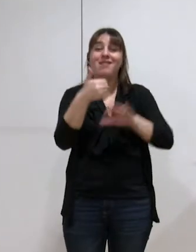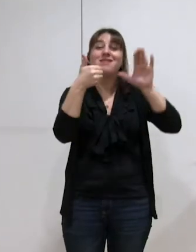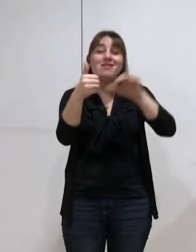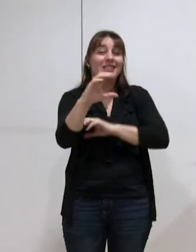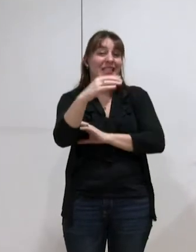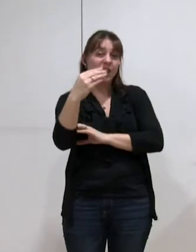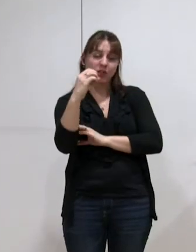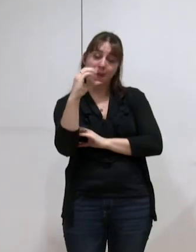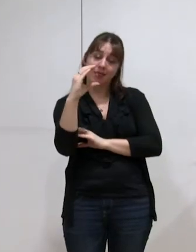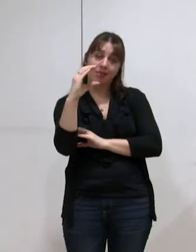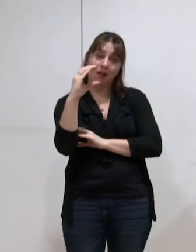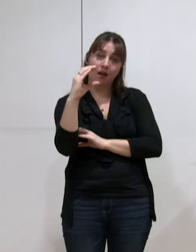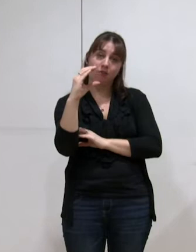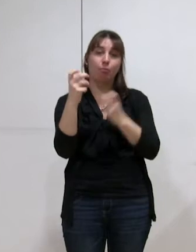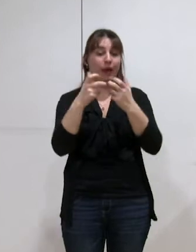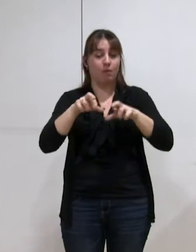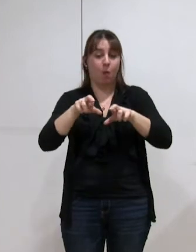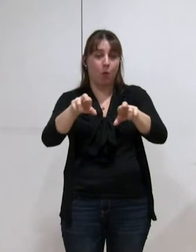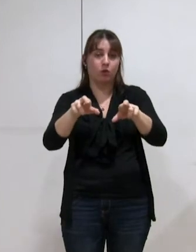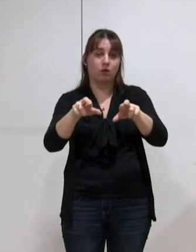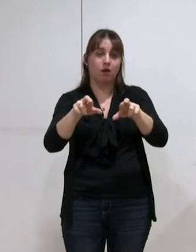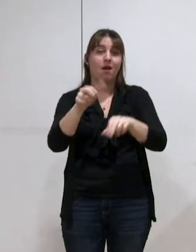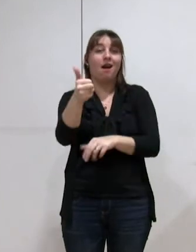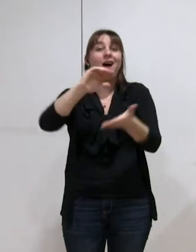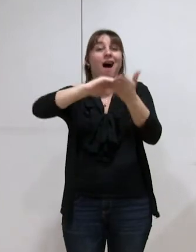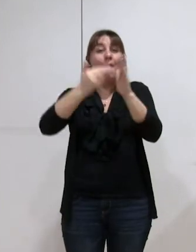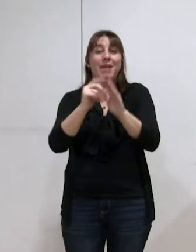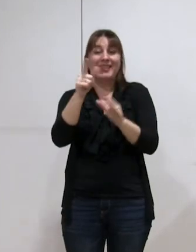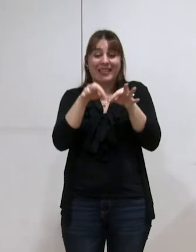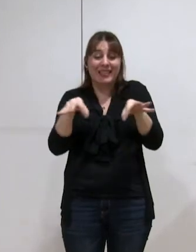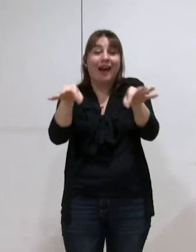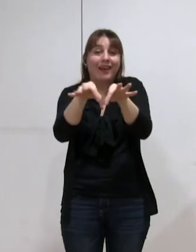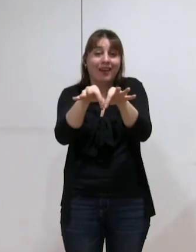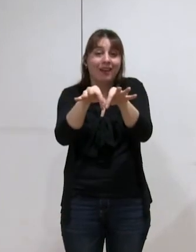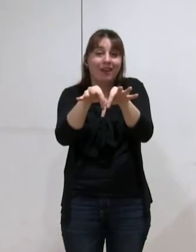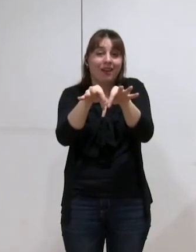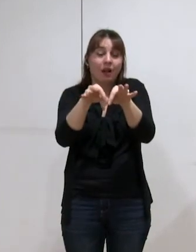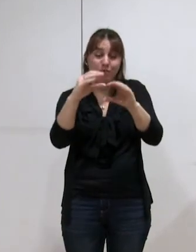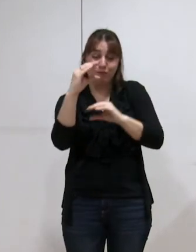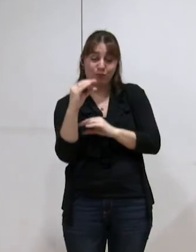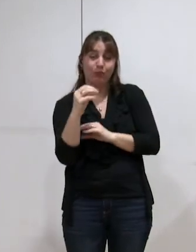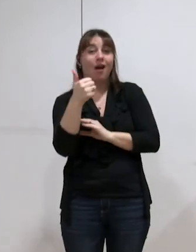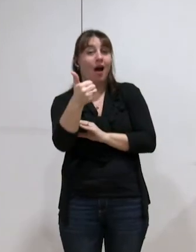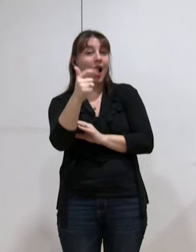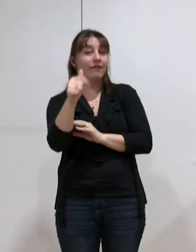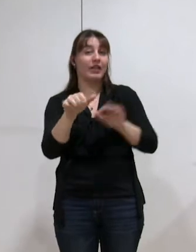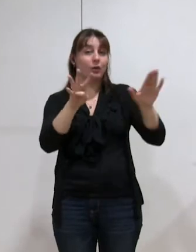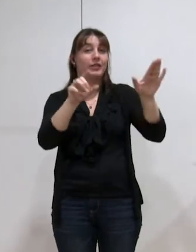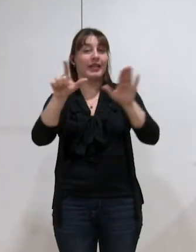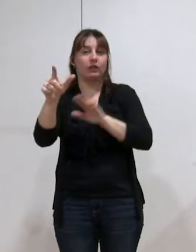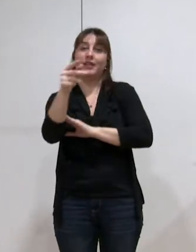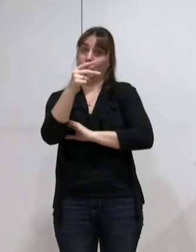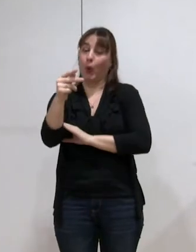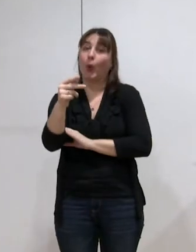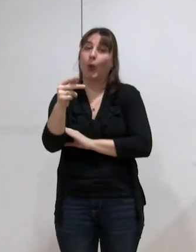'épaisseur d'un morceau de 1 mètre carré, c'est valorisé à 1,97 euros,